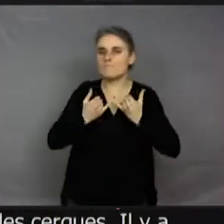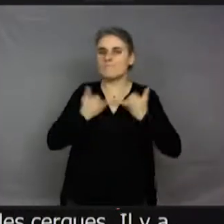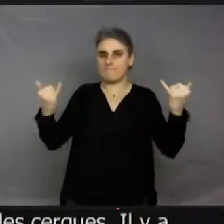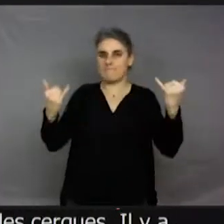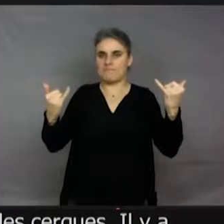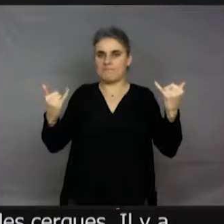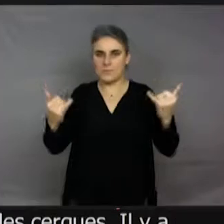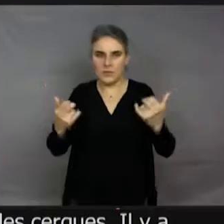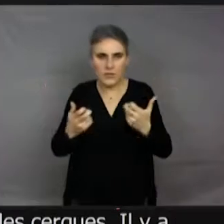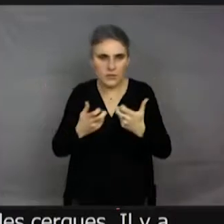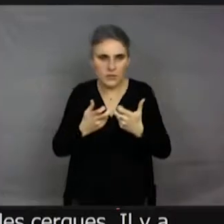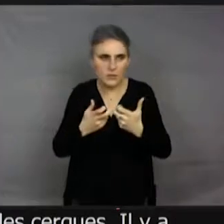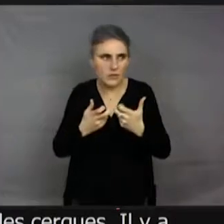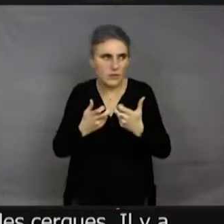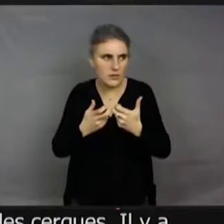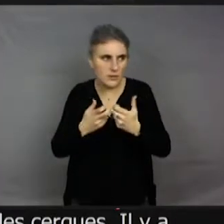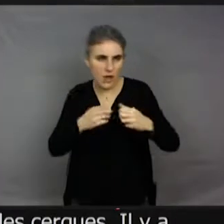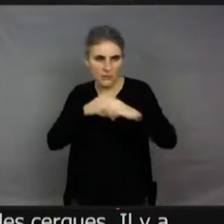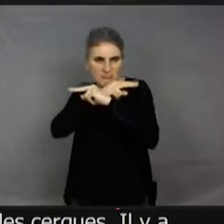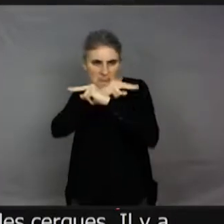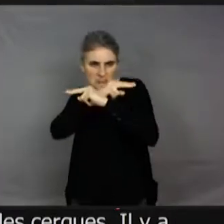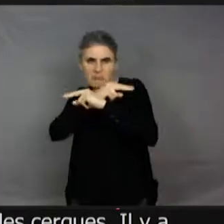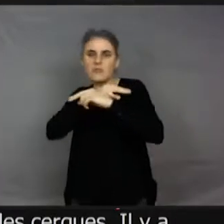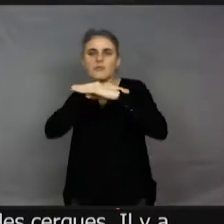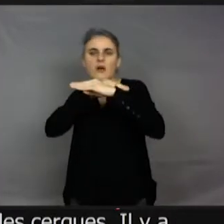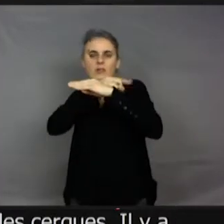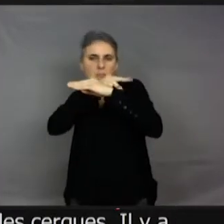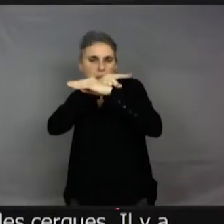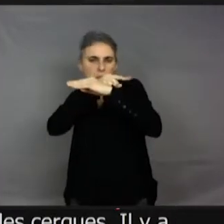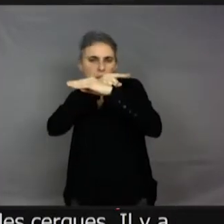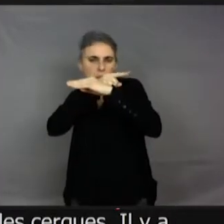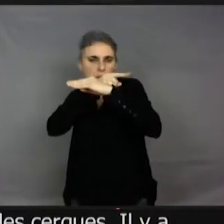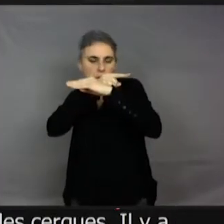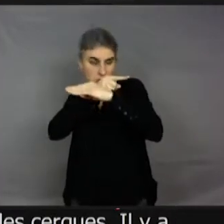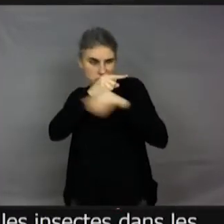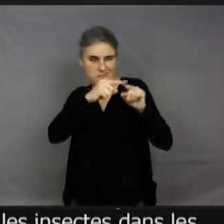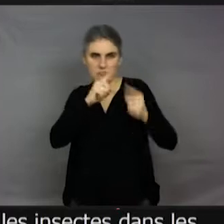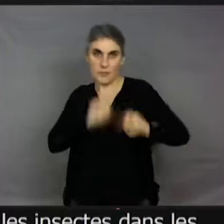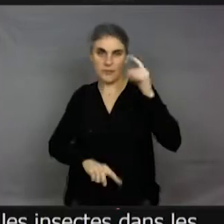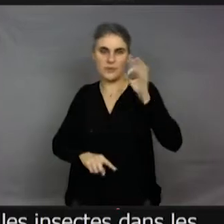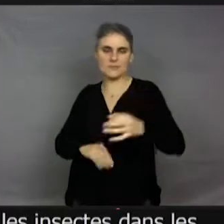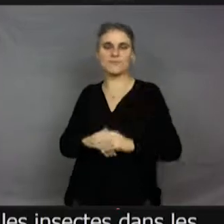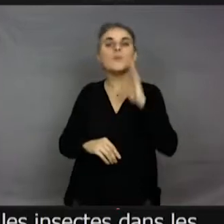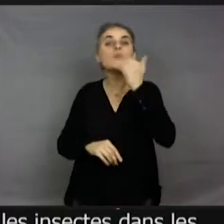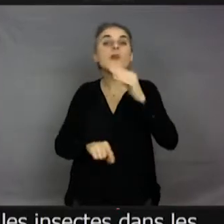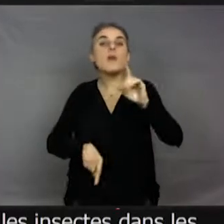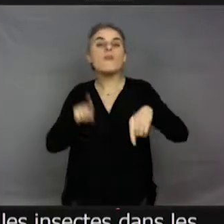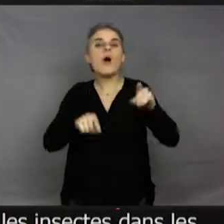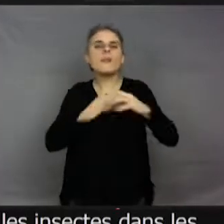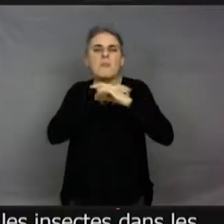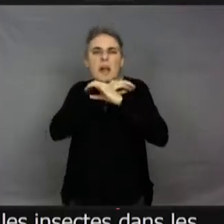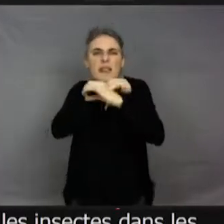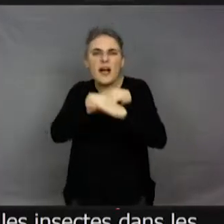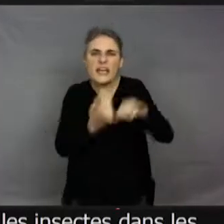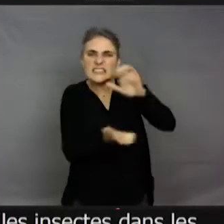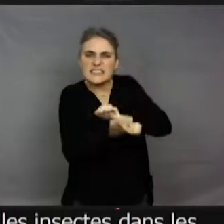pour ces insectes qui sont dans la litière, comme les blattes ou les grillons. Et c'est aussi entre autres pour ça qu'on a tant de mal à écraser une blatte, mais bon, à partir de